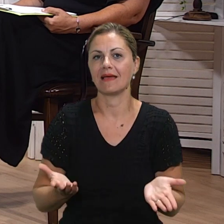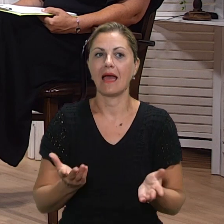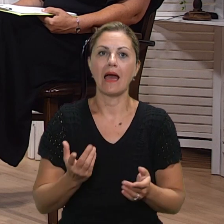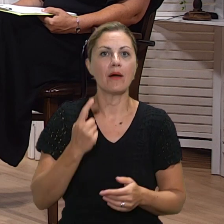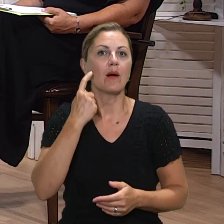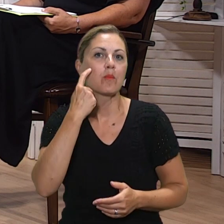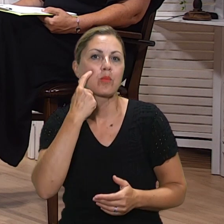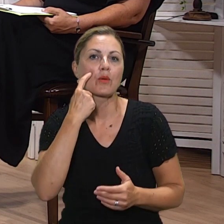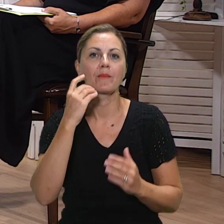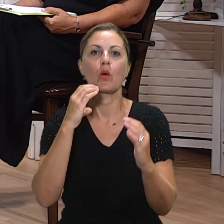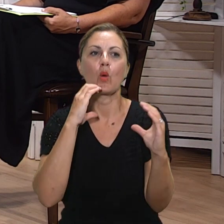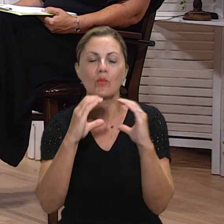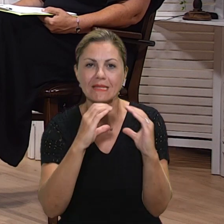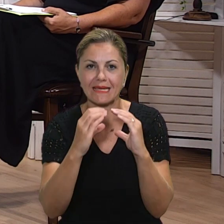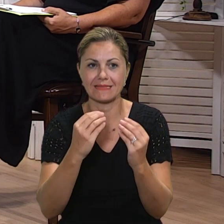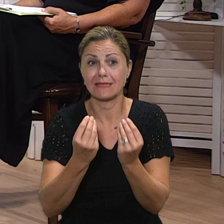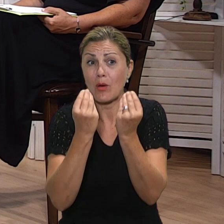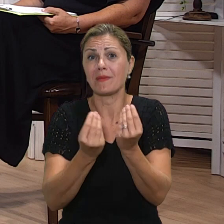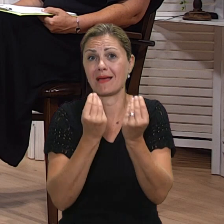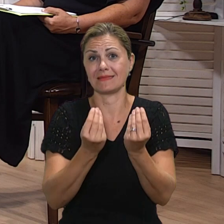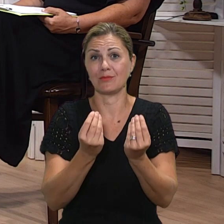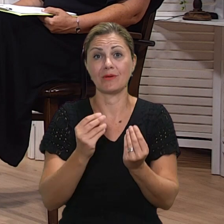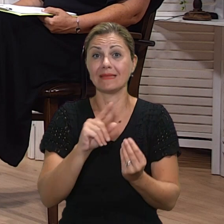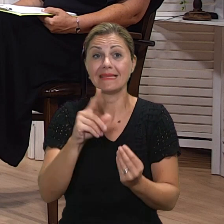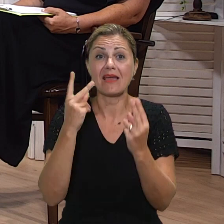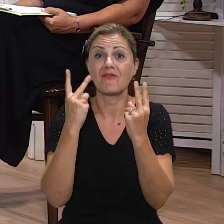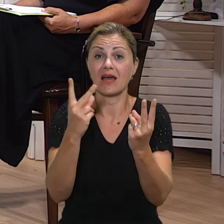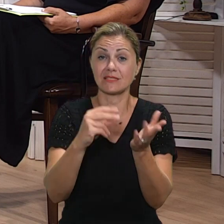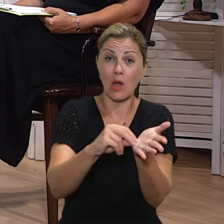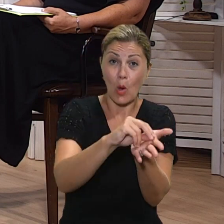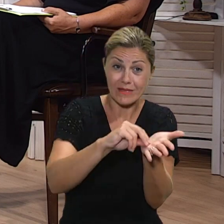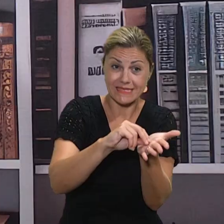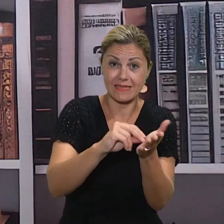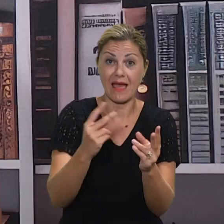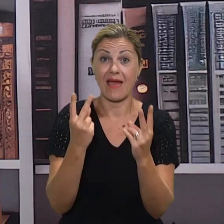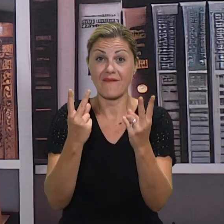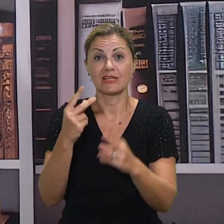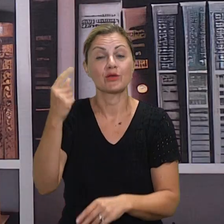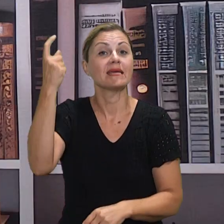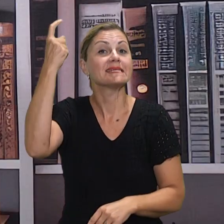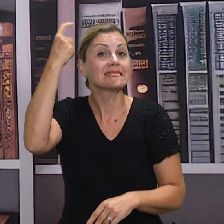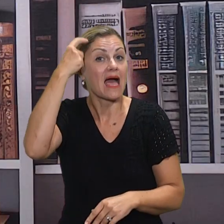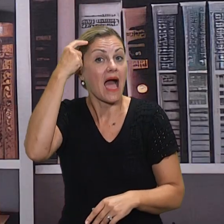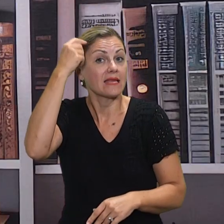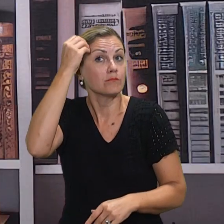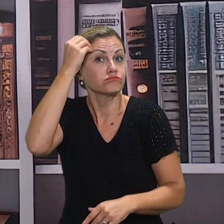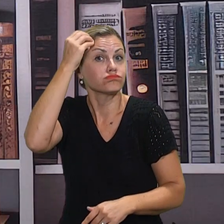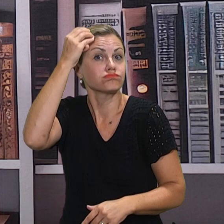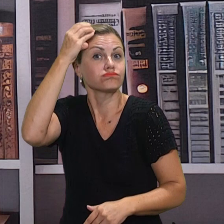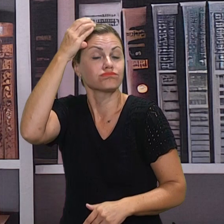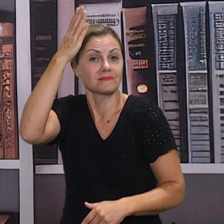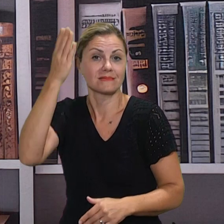zapravo razgovaraju sa roditeljima određenog učenika i zapravo dođe do zajedničkog zaključka da zapravo